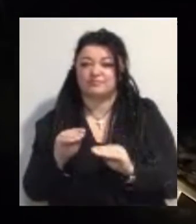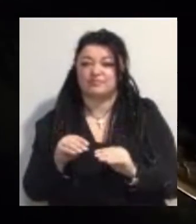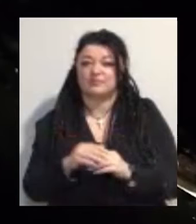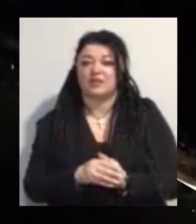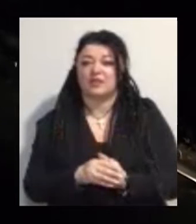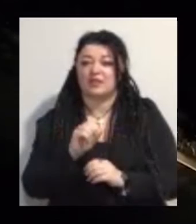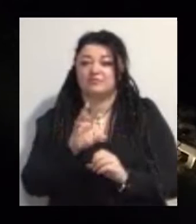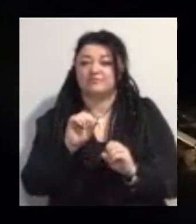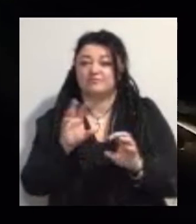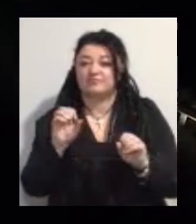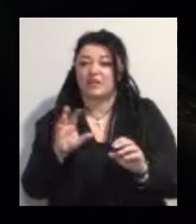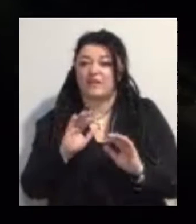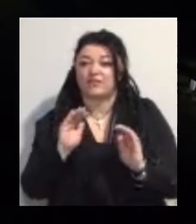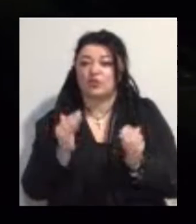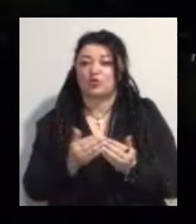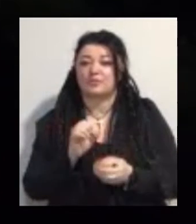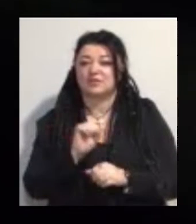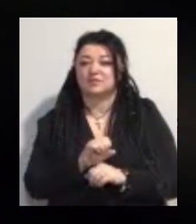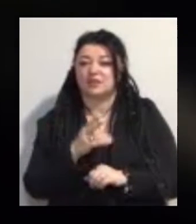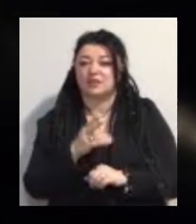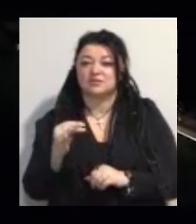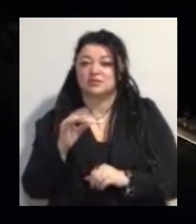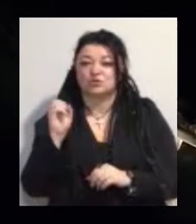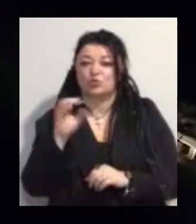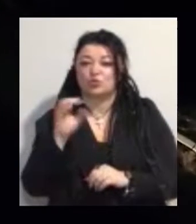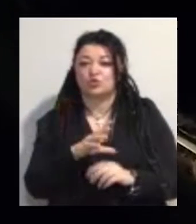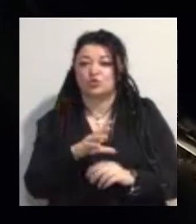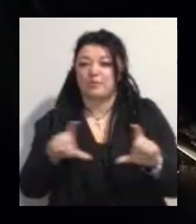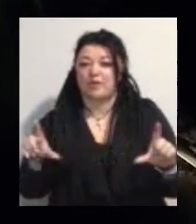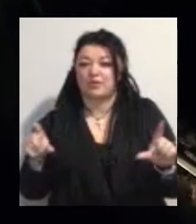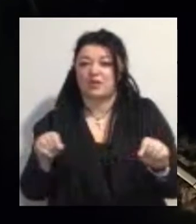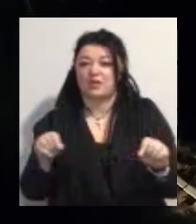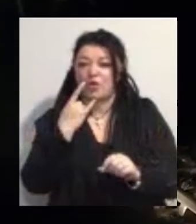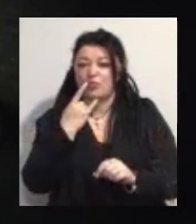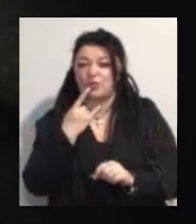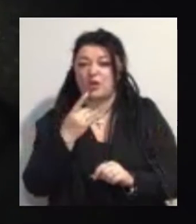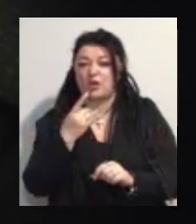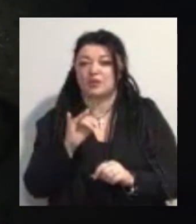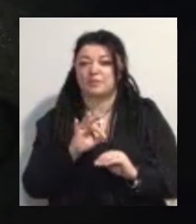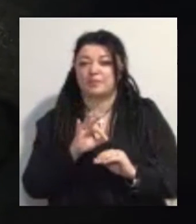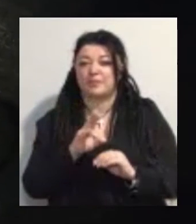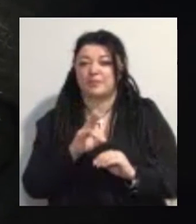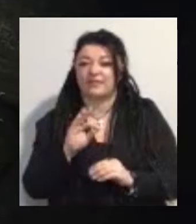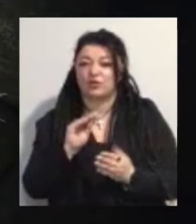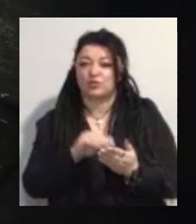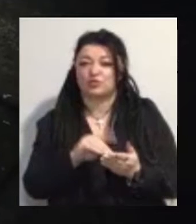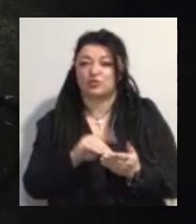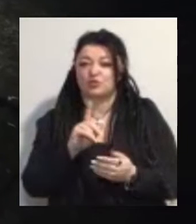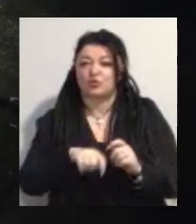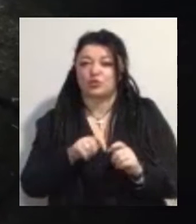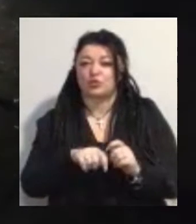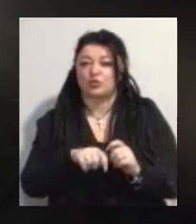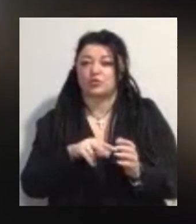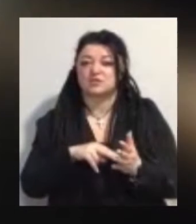автономна станція, що складається з сонячної панелі, акумулятора та прилада, що контролює заряд. Вмикання і вимикання освітлення